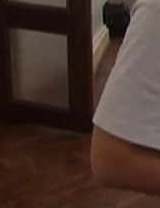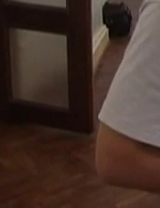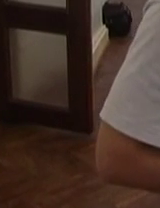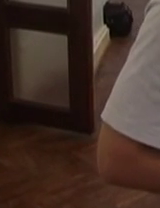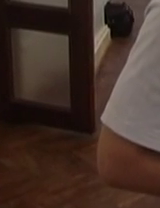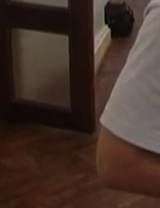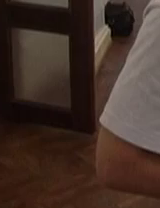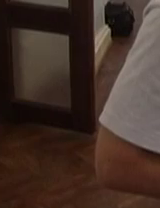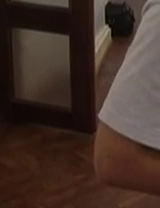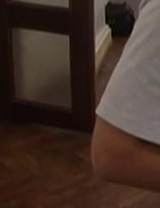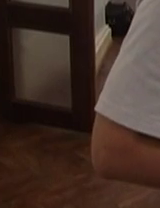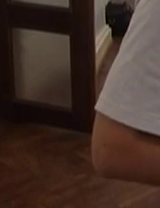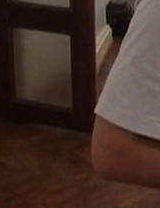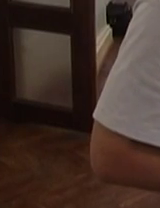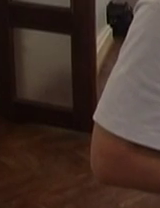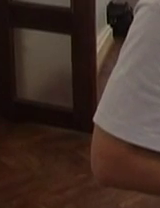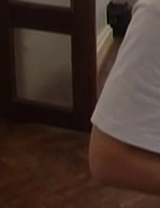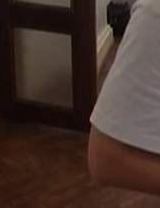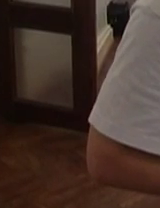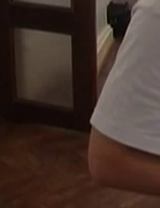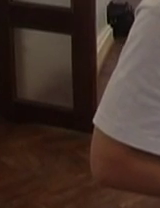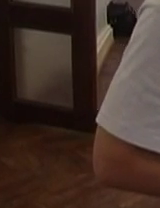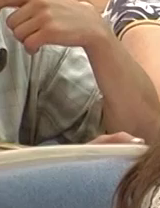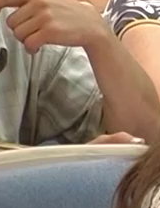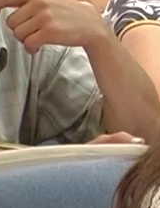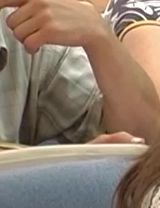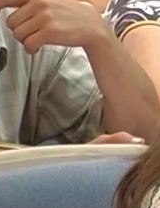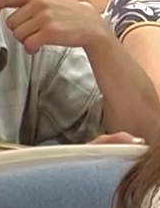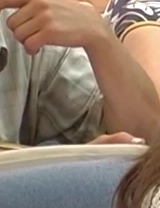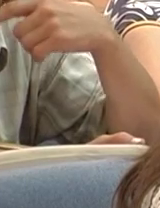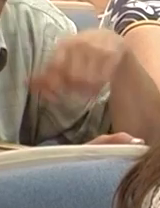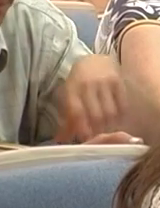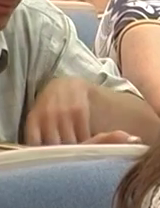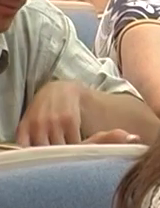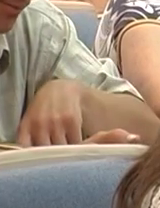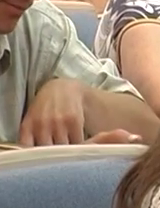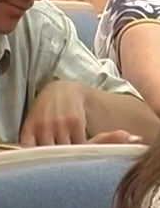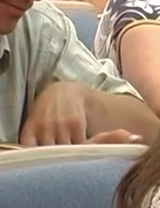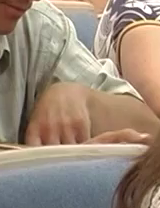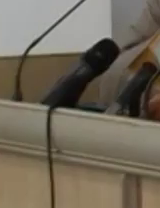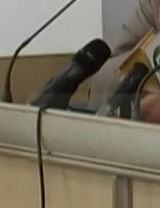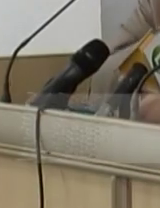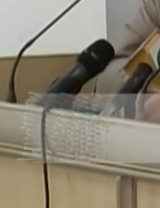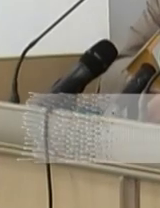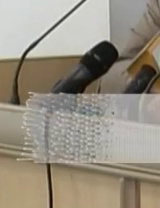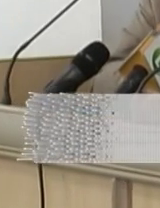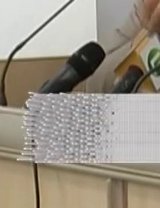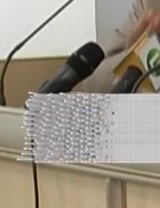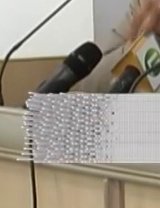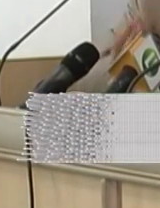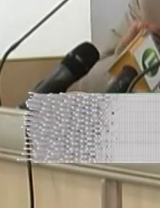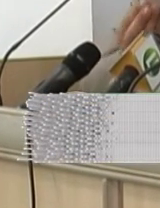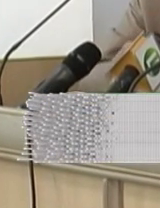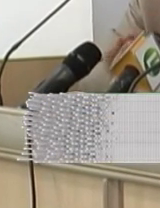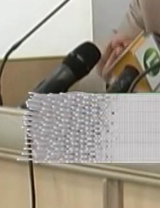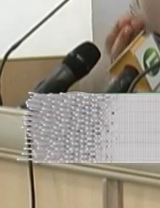начальників департатів Ви поки нікого не змінили З того часу, як в мене виявився перший заступник, якого я призначив, я вже